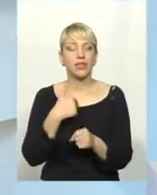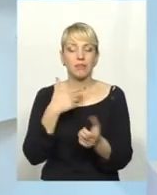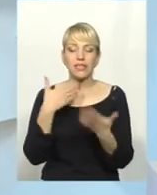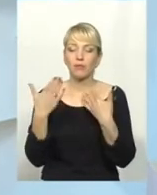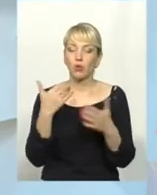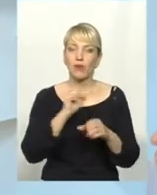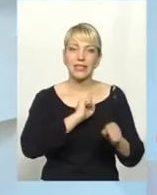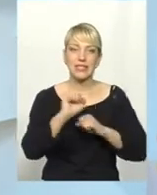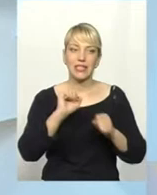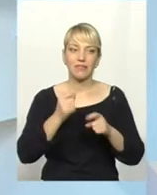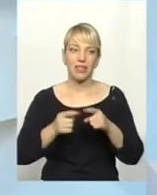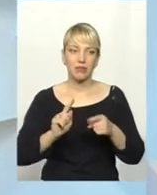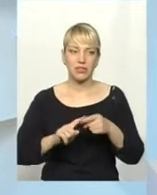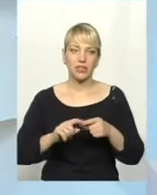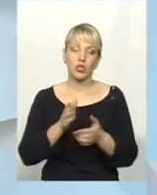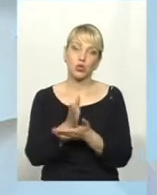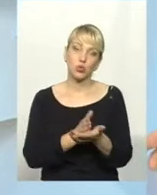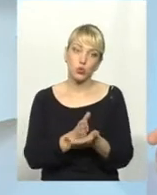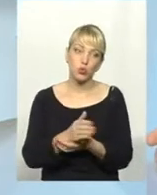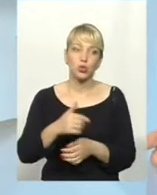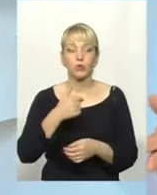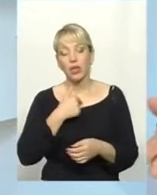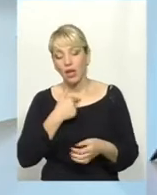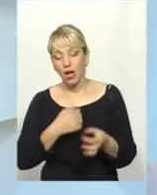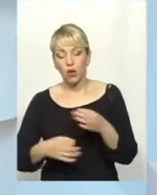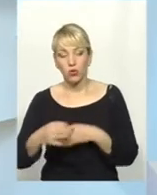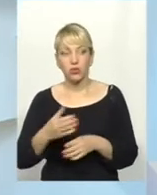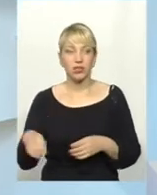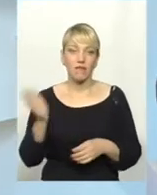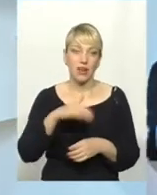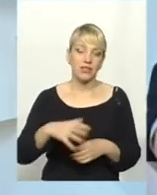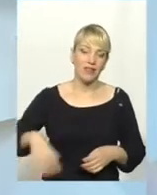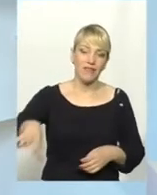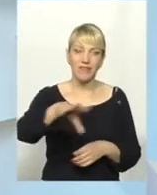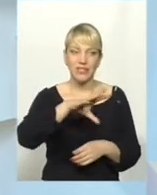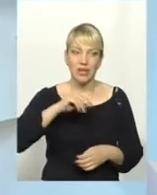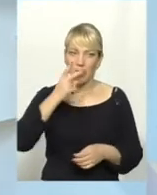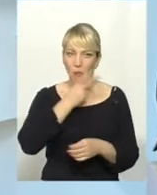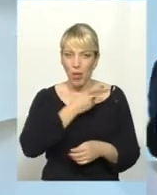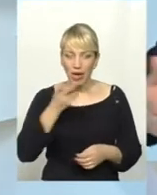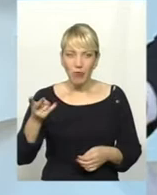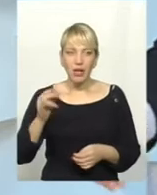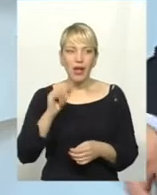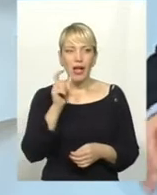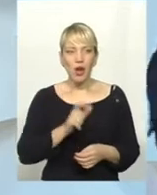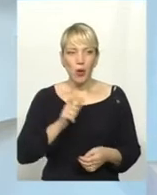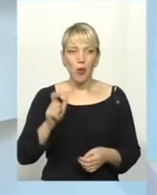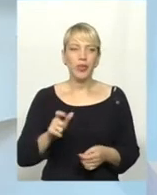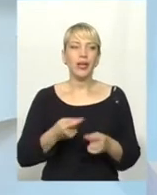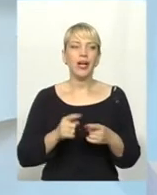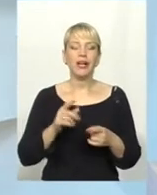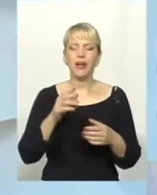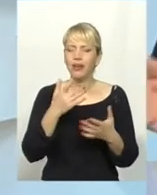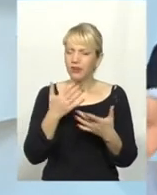керівниками цієї служби, я там консультував, кажу, давайте ми всіх подивимося. І люди, поважні люди з